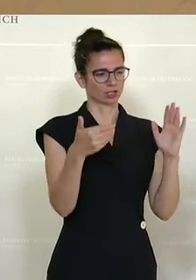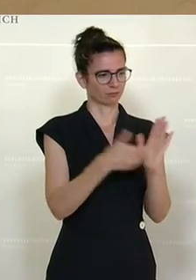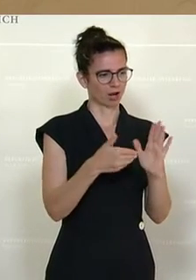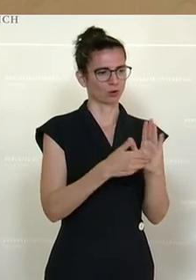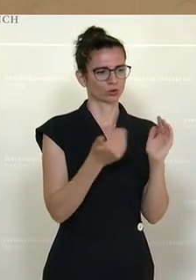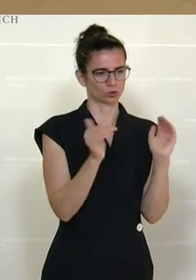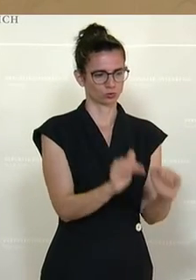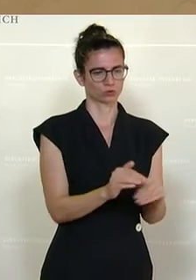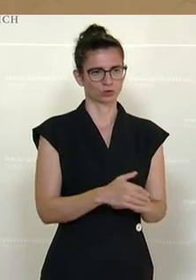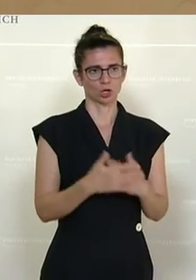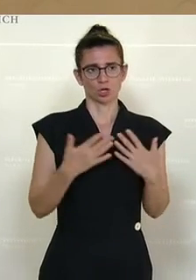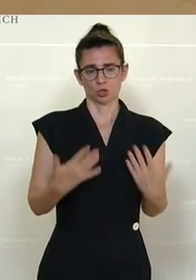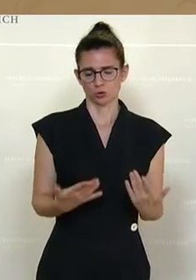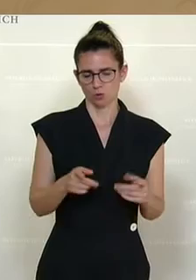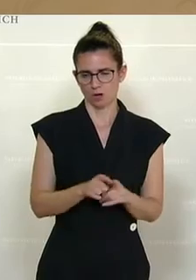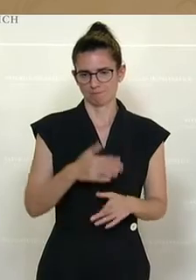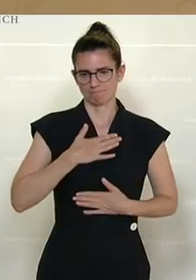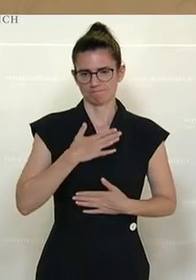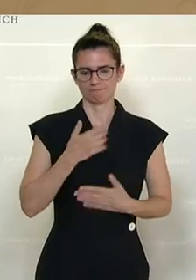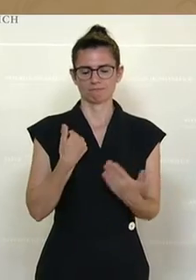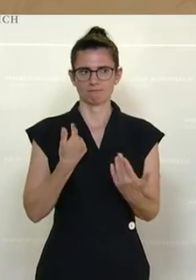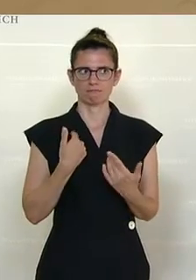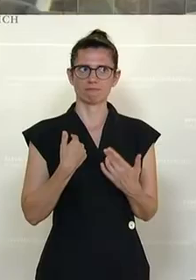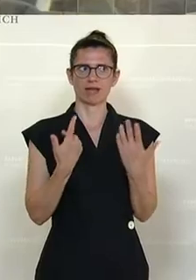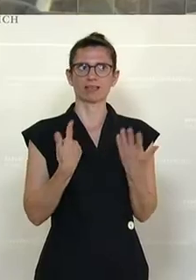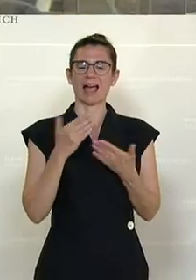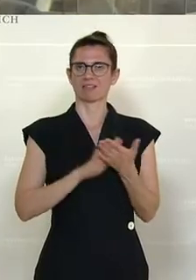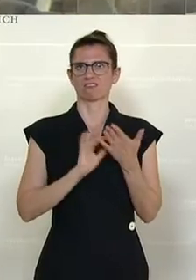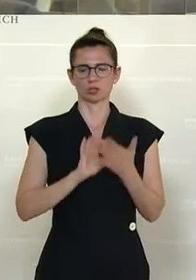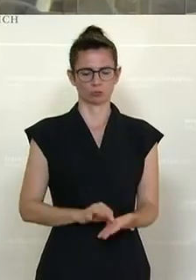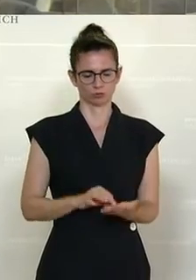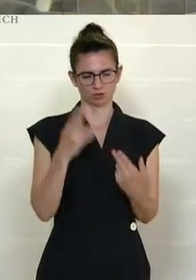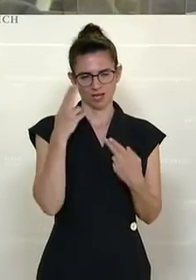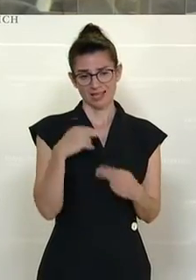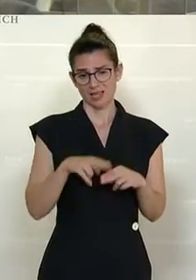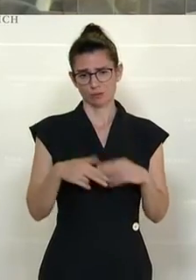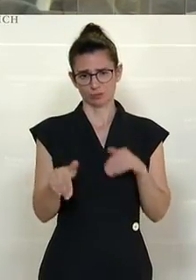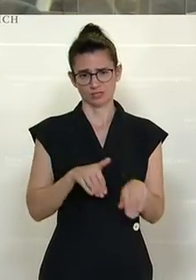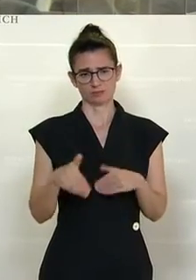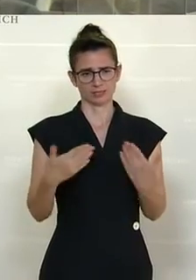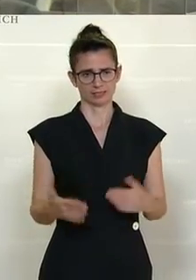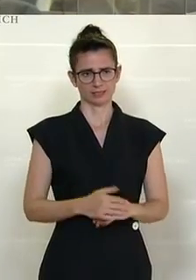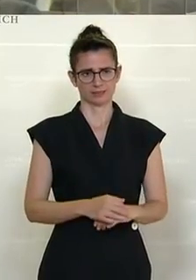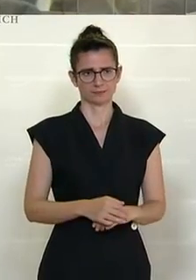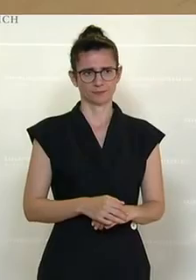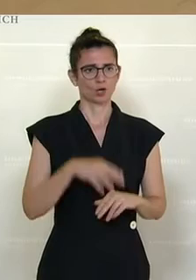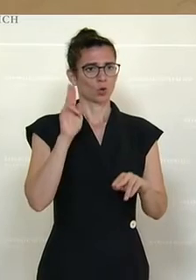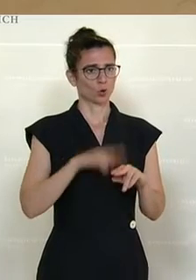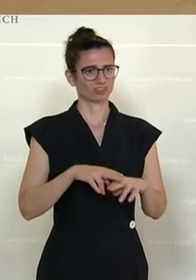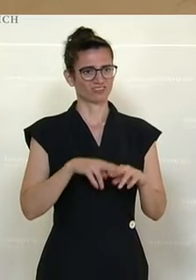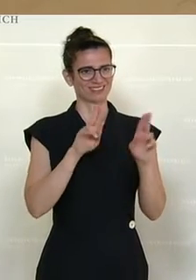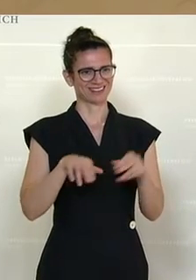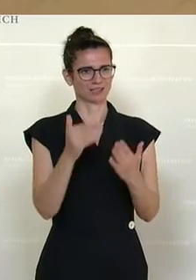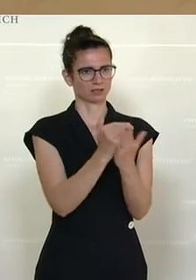unser Zugang in dieser Frage. Und das ist aber auch die geltende Rechtslage, Herr Bundesminister. Und wenn man die geltende Rechtslage